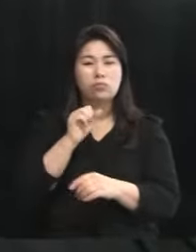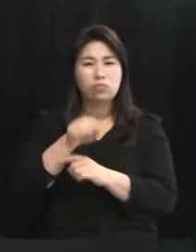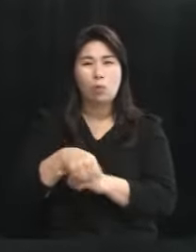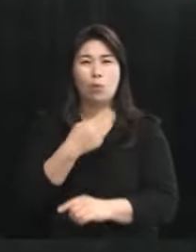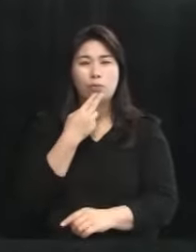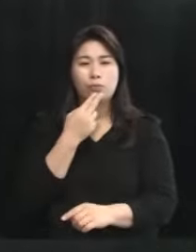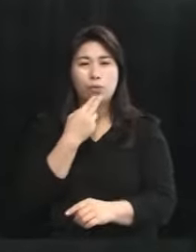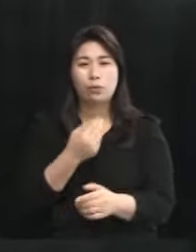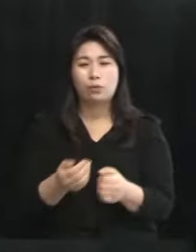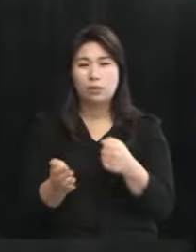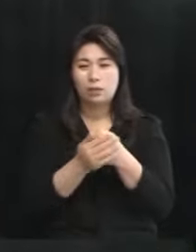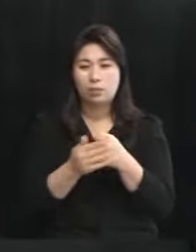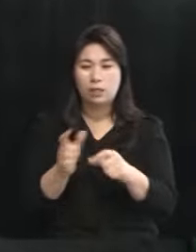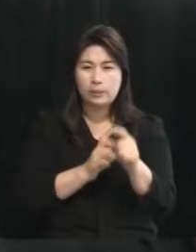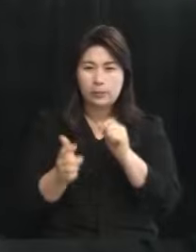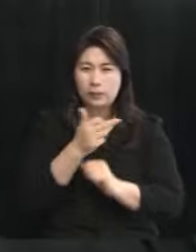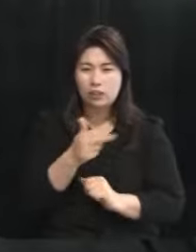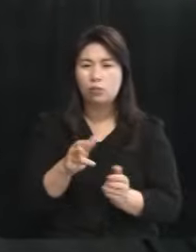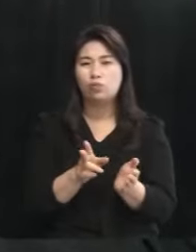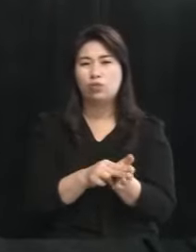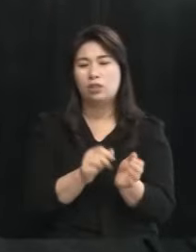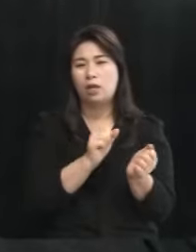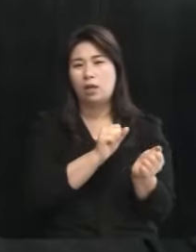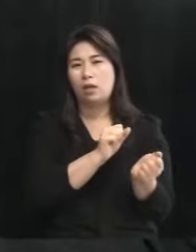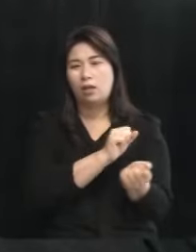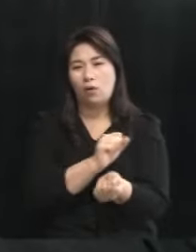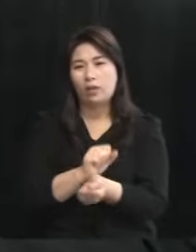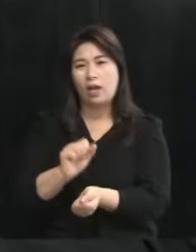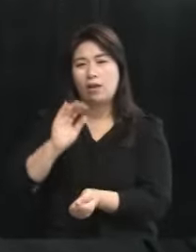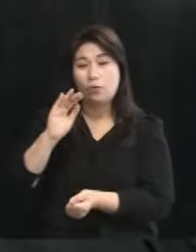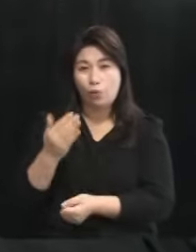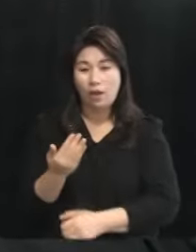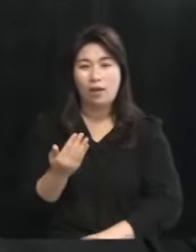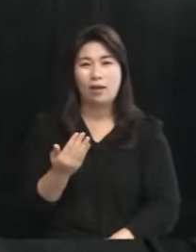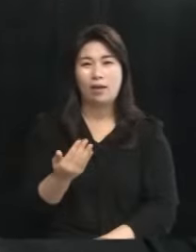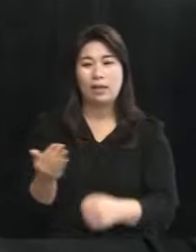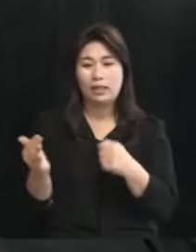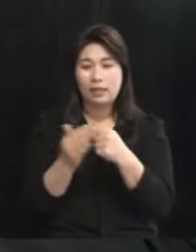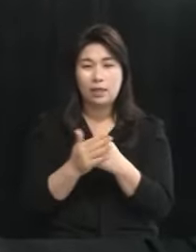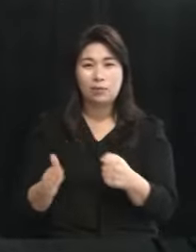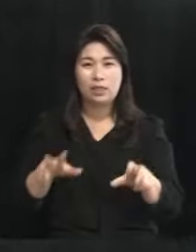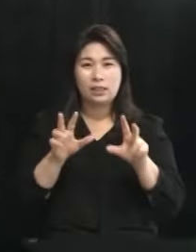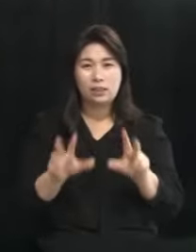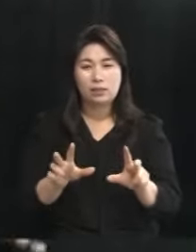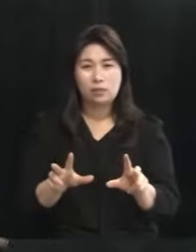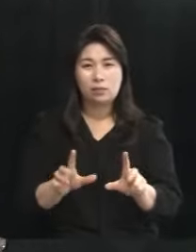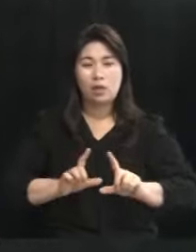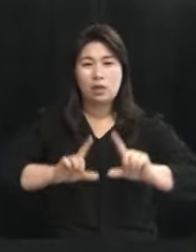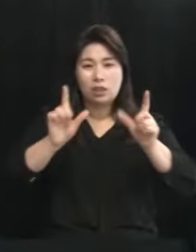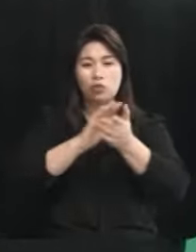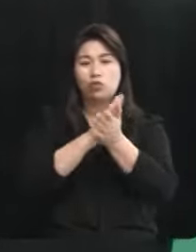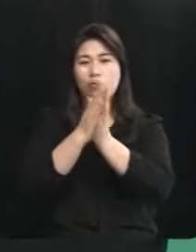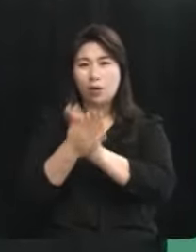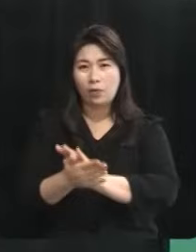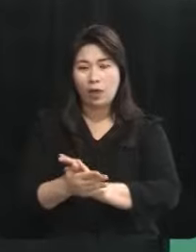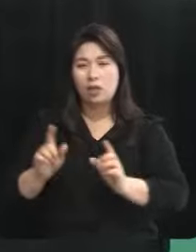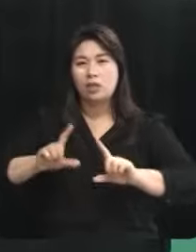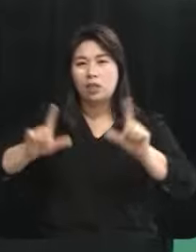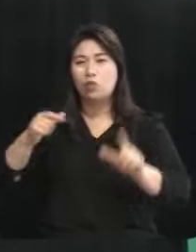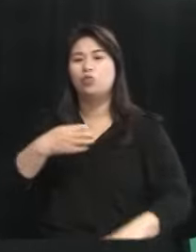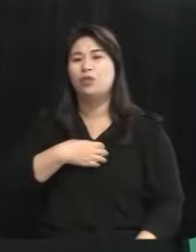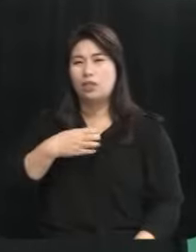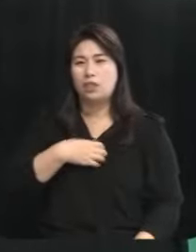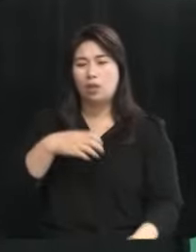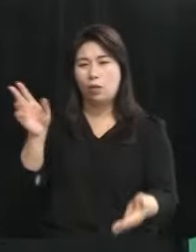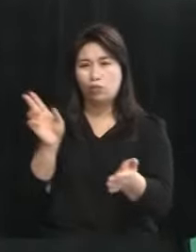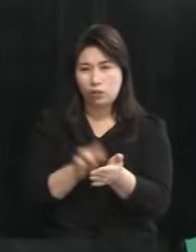이것은 더 큰 문제로 이어질 것이 우리가 예상되기 있기 때문에 지금의 이 기후변화를 기후위기의 문제로